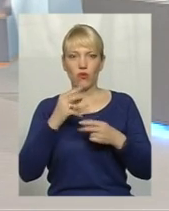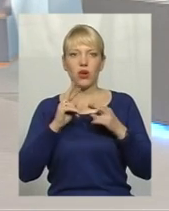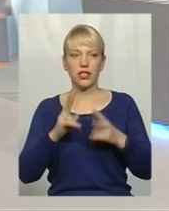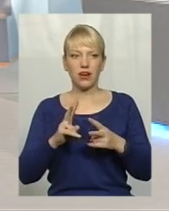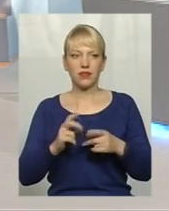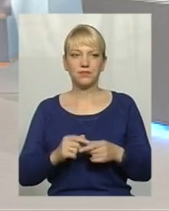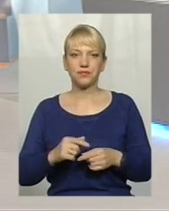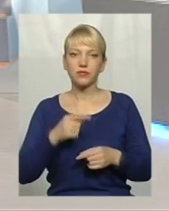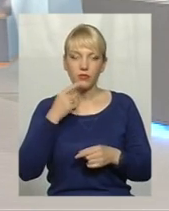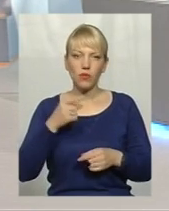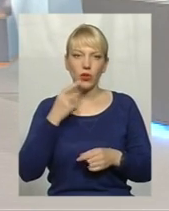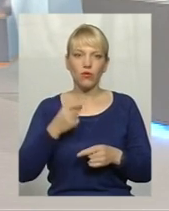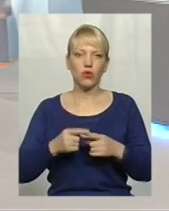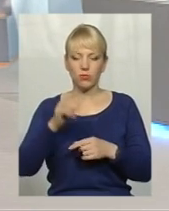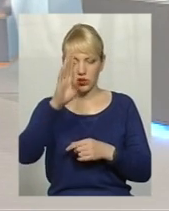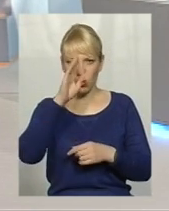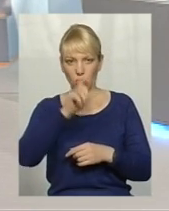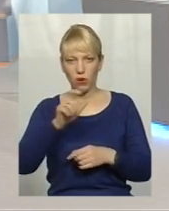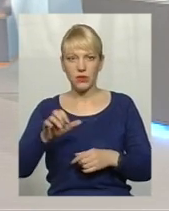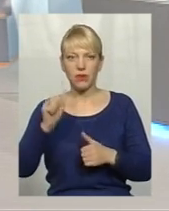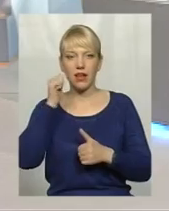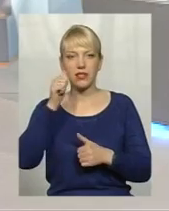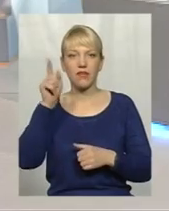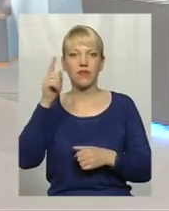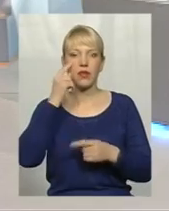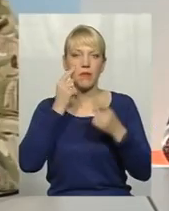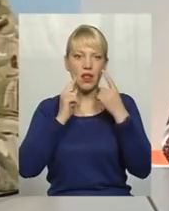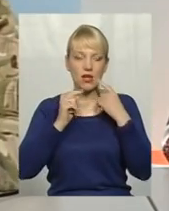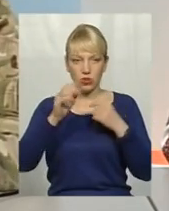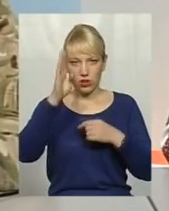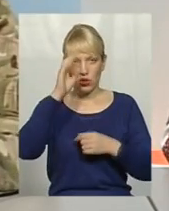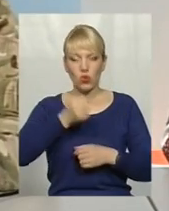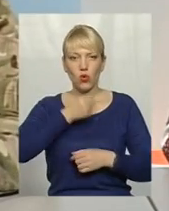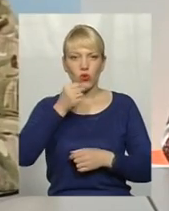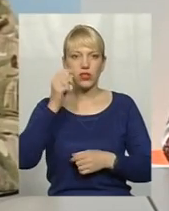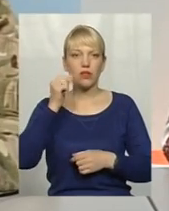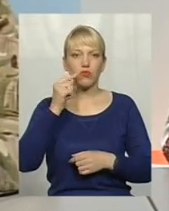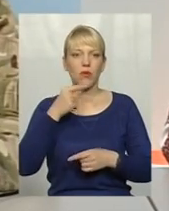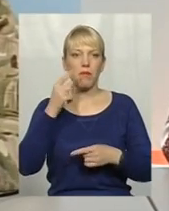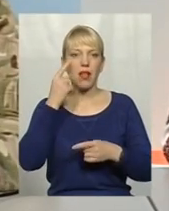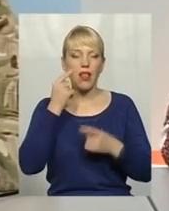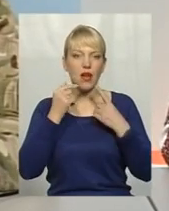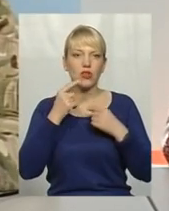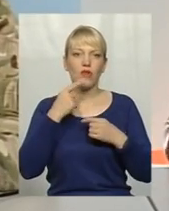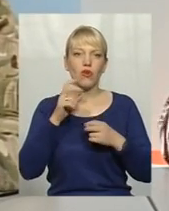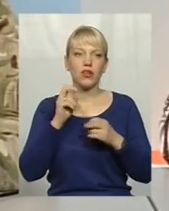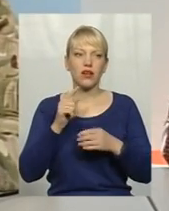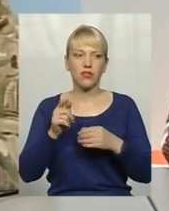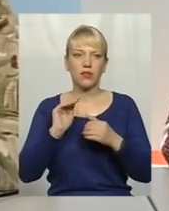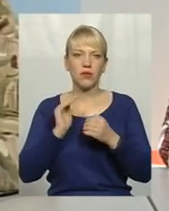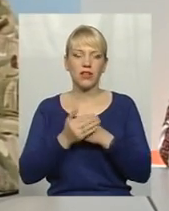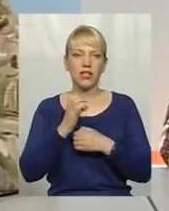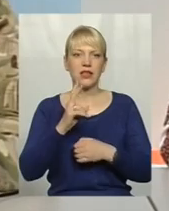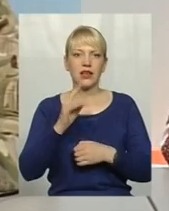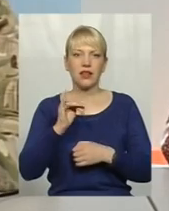з Кіфом, говоримо з хлопцями, а завтра вони вже плачуть, чоловіки, дорослі плачуть і розказують, як вони прикривали Кіфа, якого